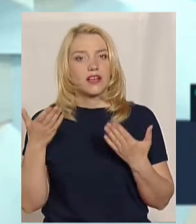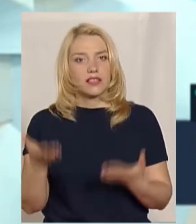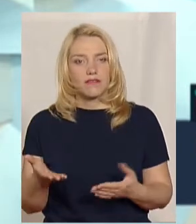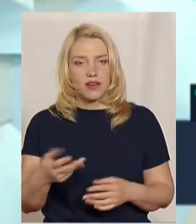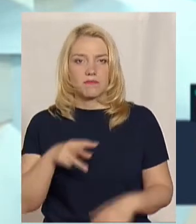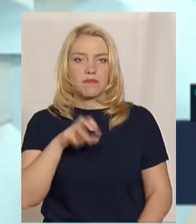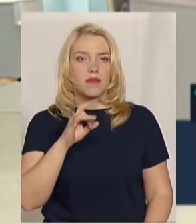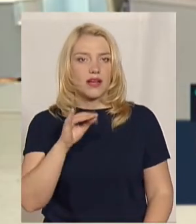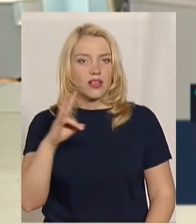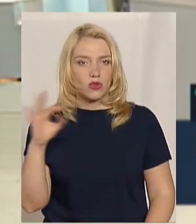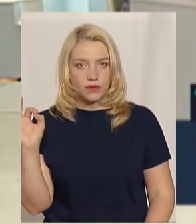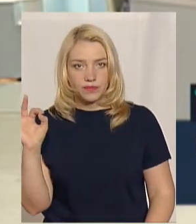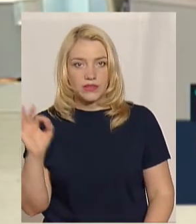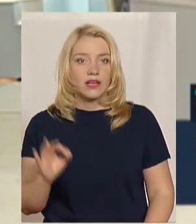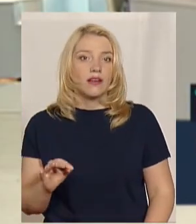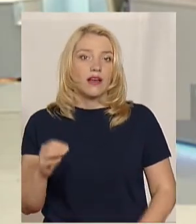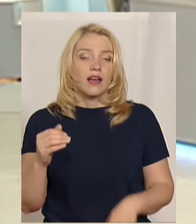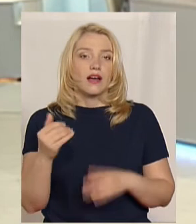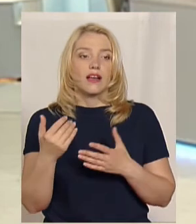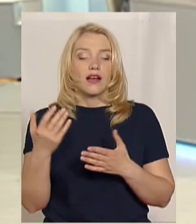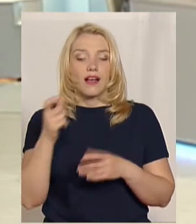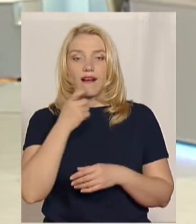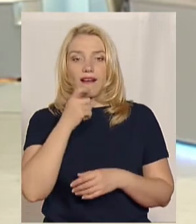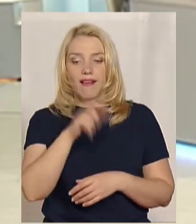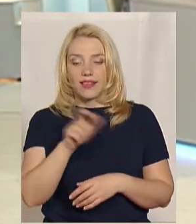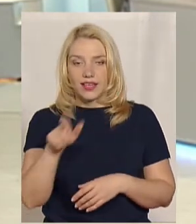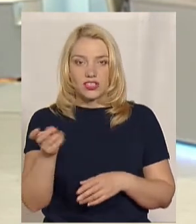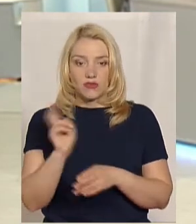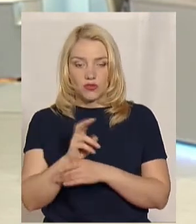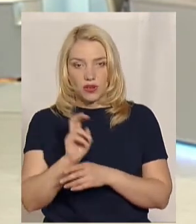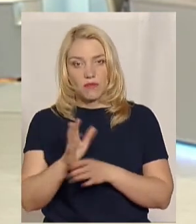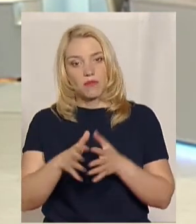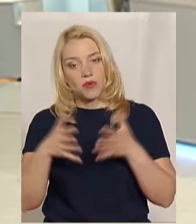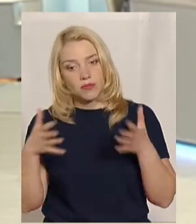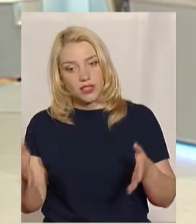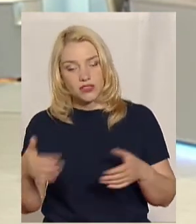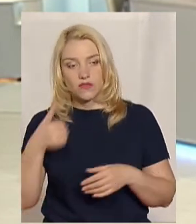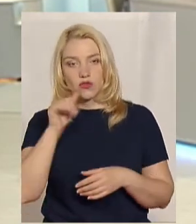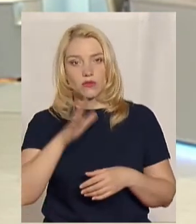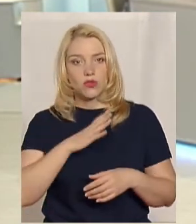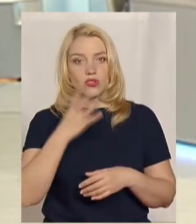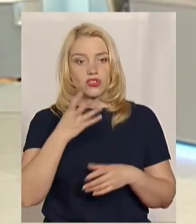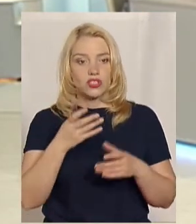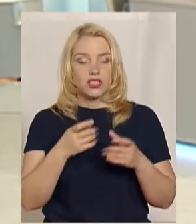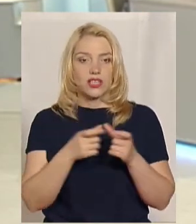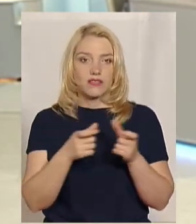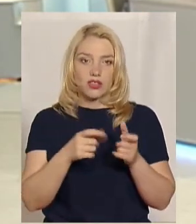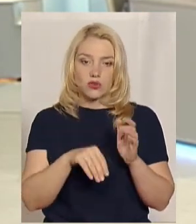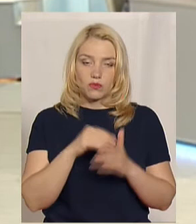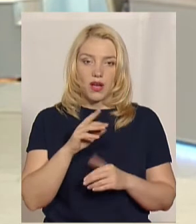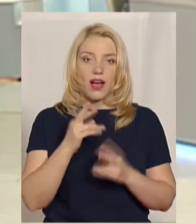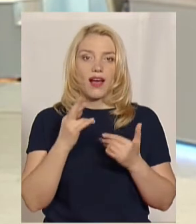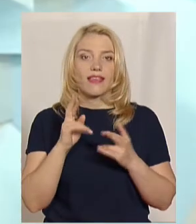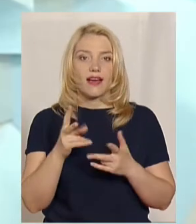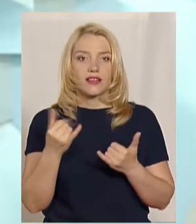Пані Марино, глядачів побільшало? Вчора було 4 квитки куплено, сьогодні як? Сьогодні